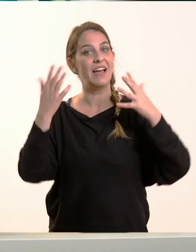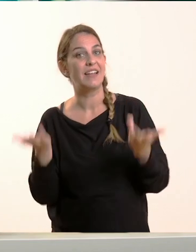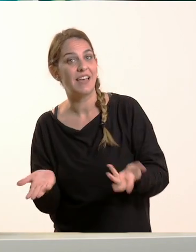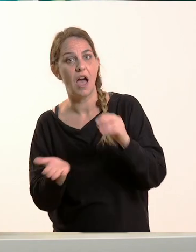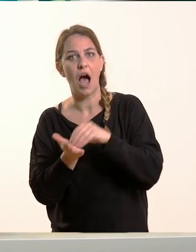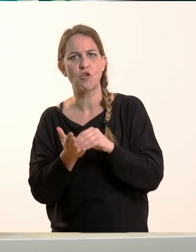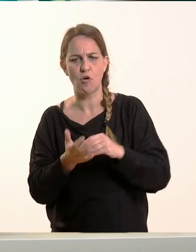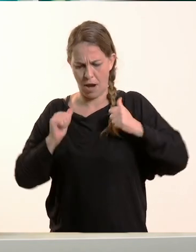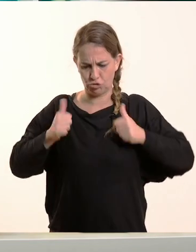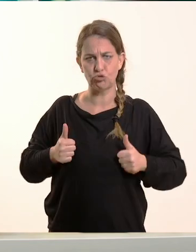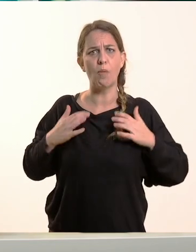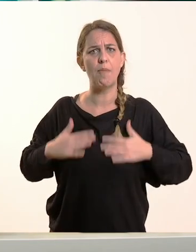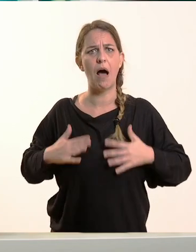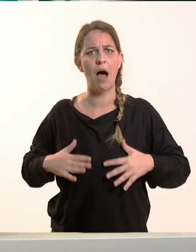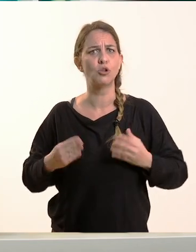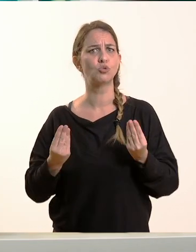σώματος.